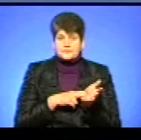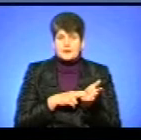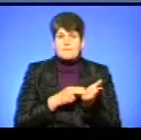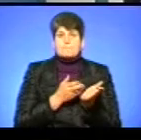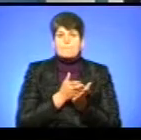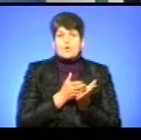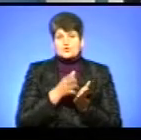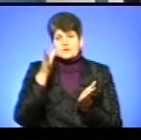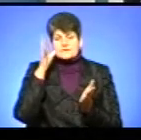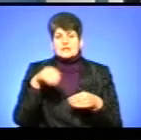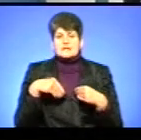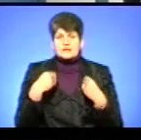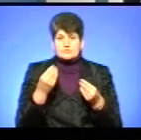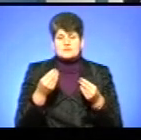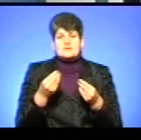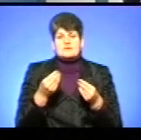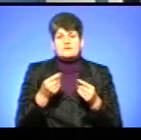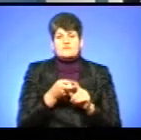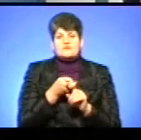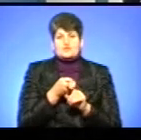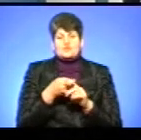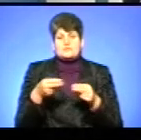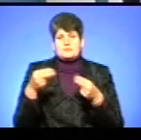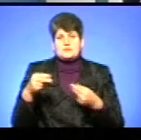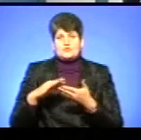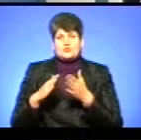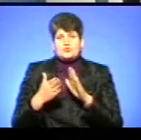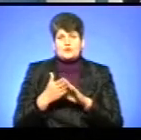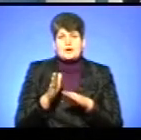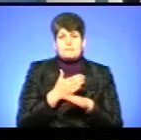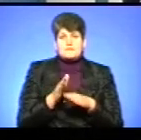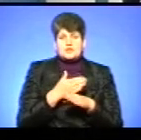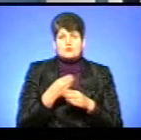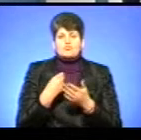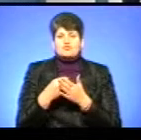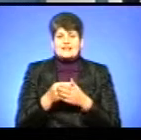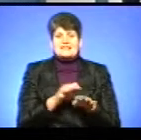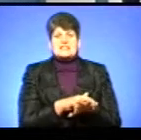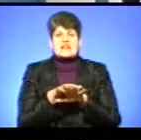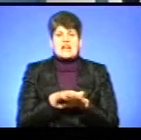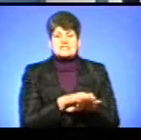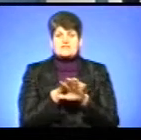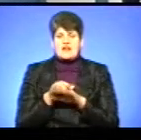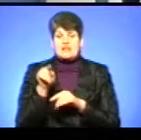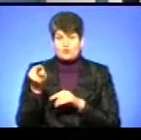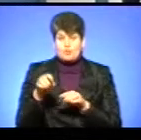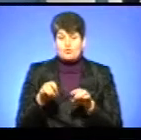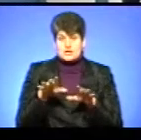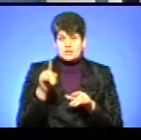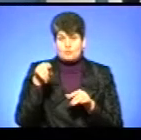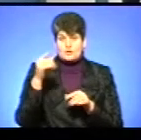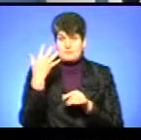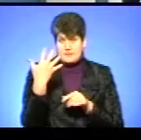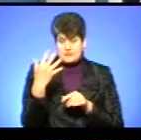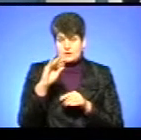послуги освіти надаються за умови укладення відповідного договору про міжбюджетний трансферт. Проте в тому ж рішенні, в пункті 5, вказано,